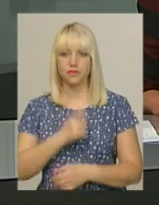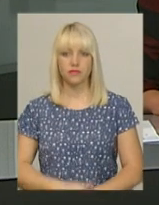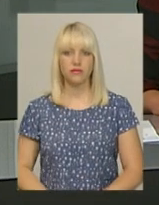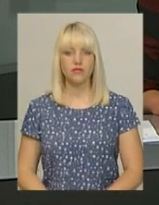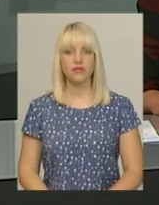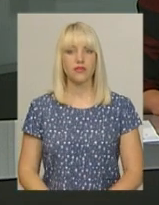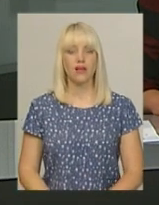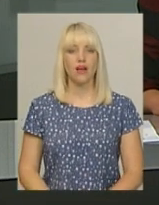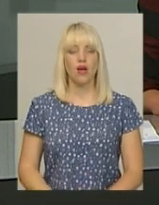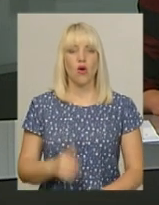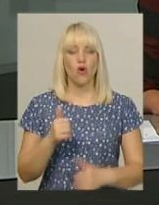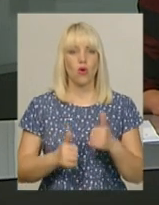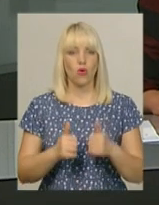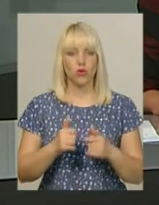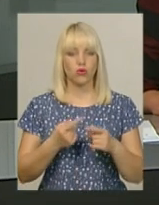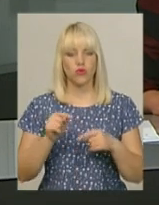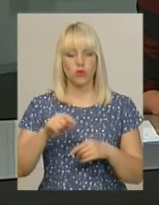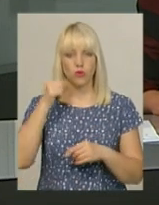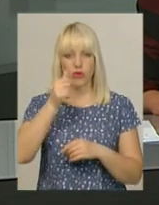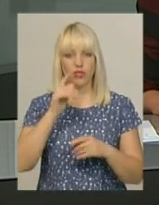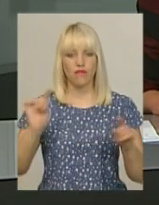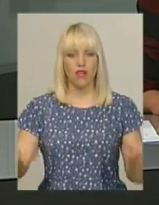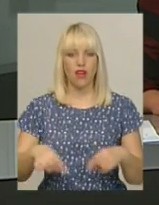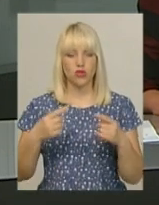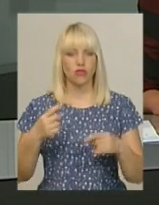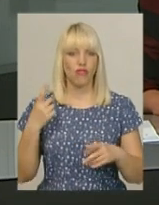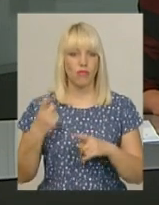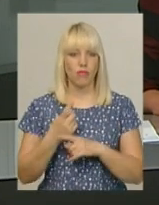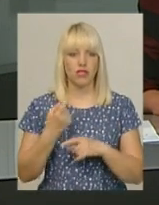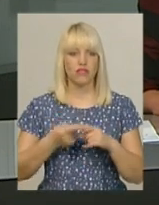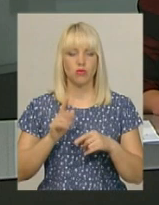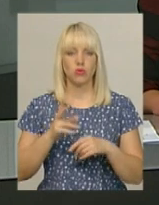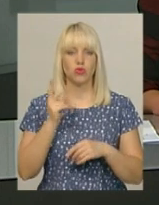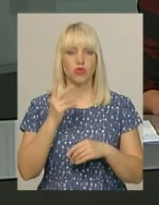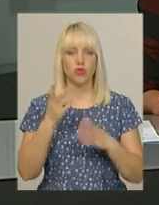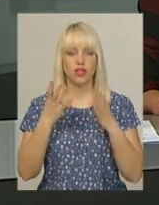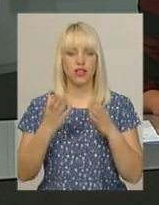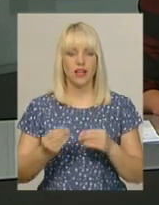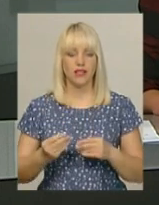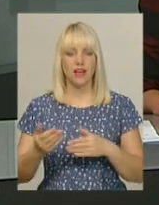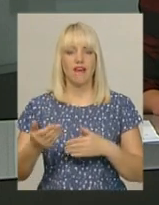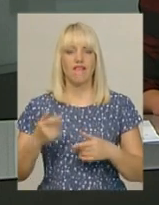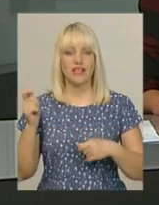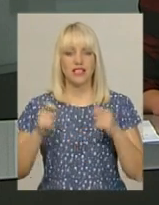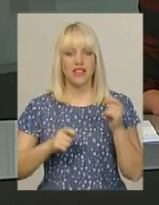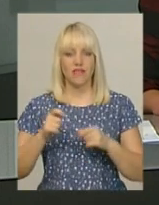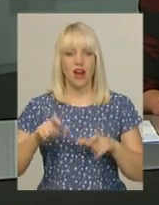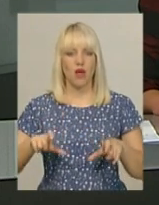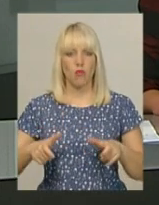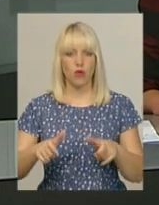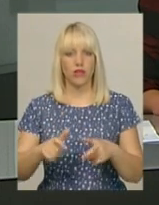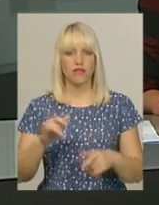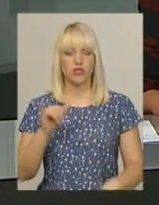Конкурс з косплею цьогоріч влаштують вперше. Він відбуватиметься у другий день фестивалю «Бруківка» в суботу, 23